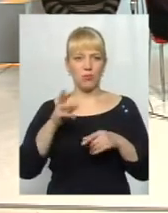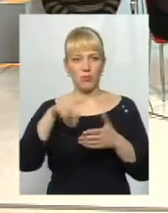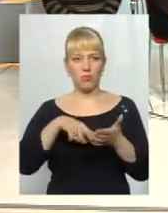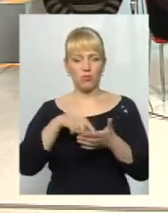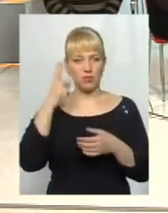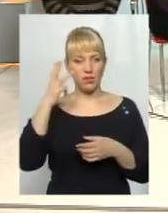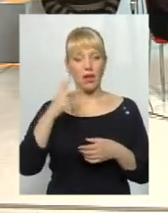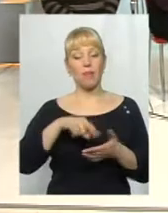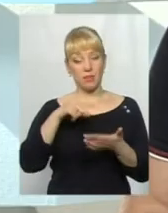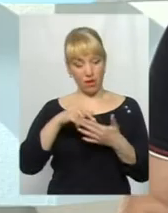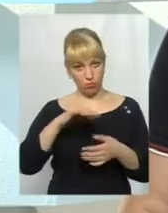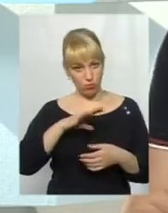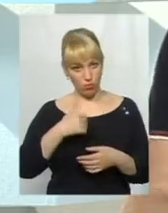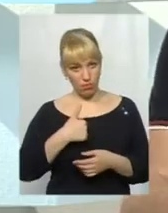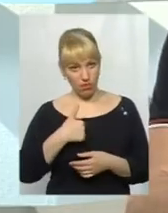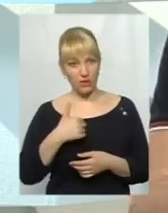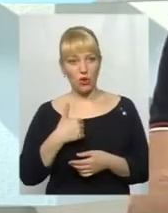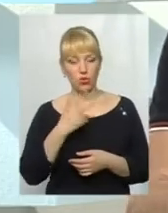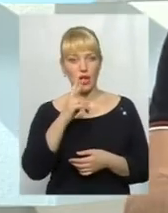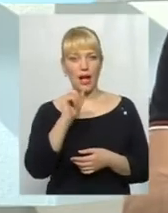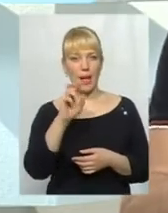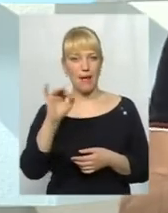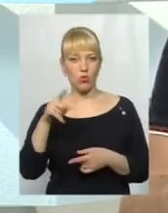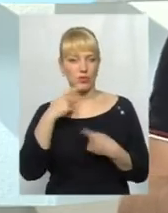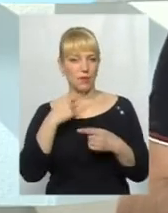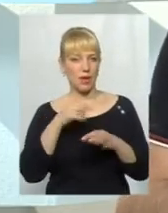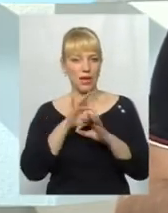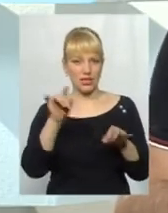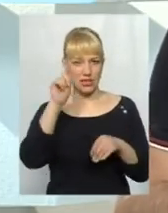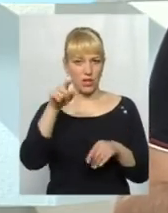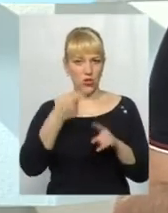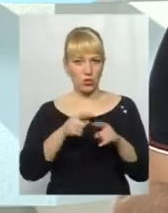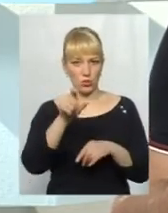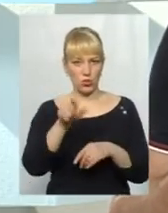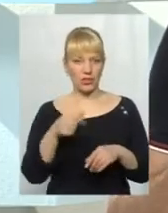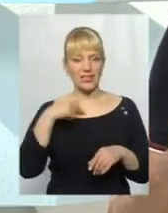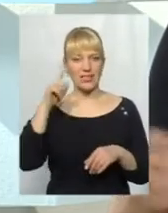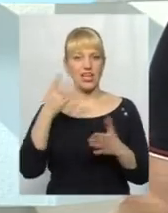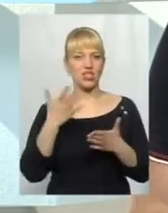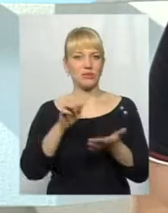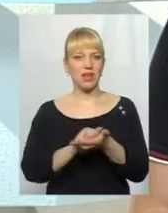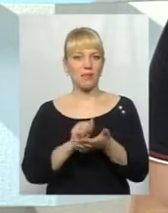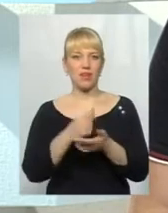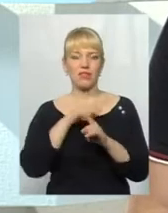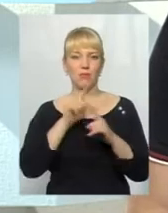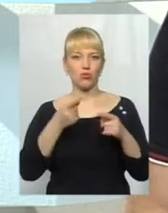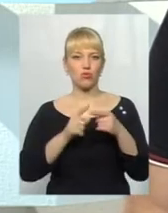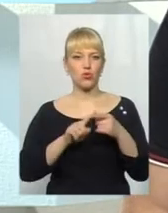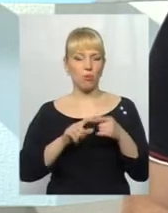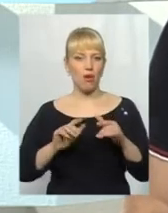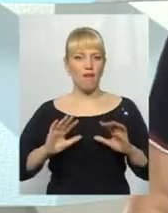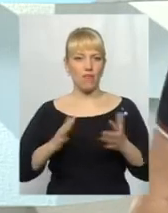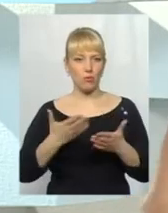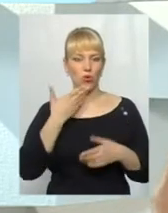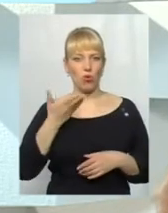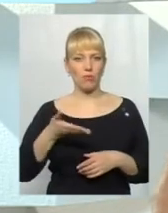Питання було до мене. Я хочу пану Хабалю сказати, що я прекрасно знаю цю людину, я знаю, чим він займається, тому не буду я тут в даному випадку коментувати.